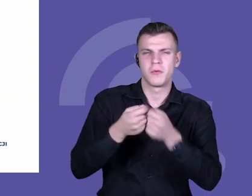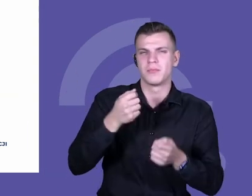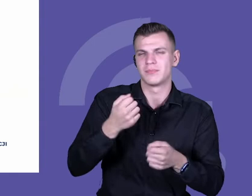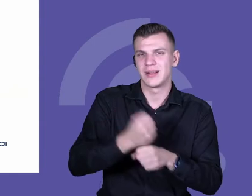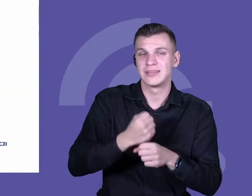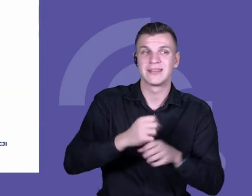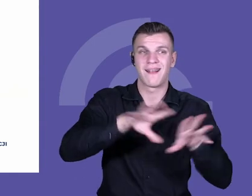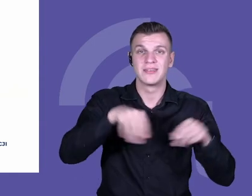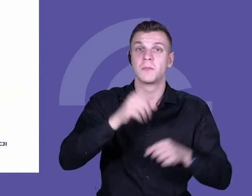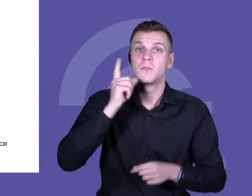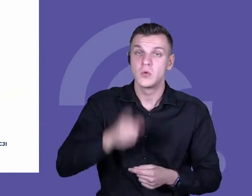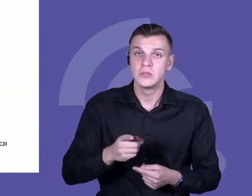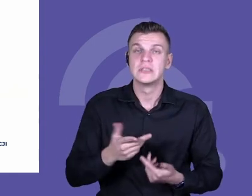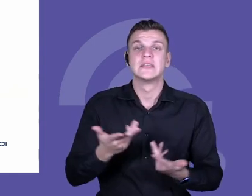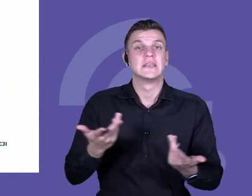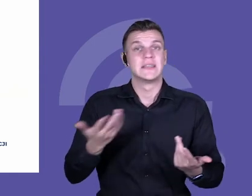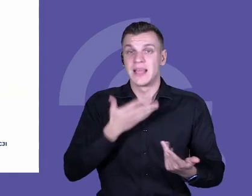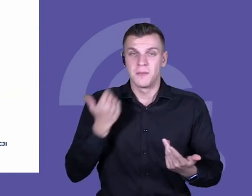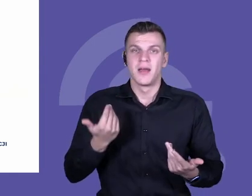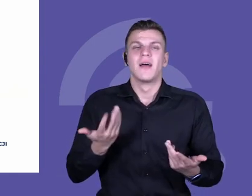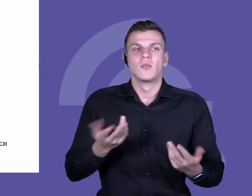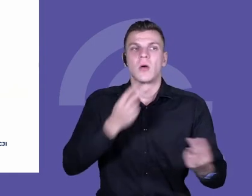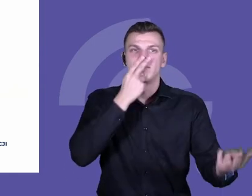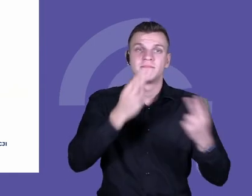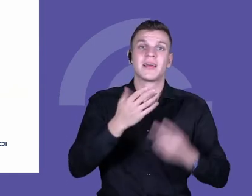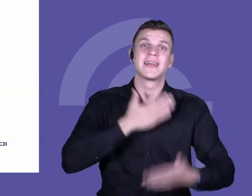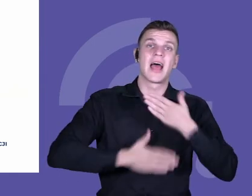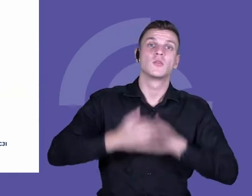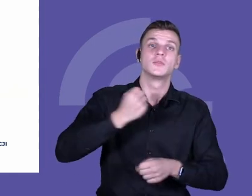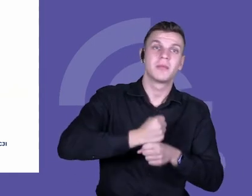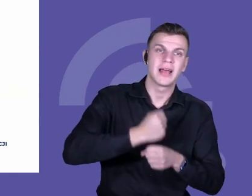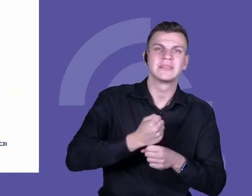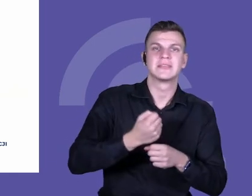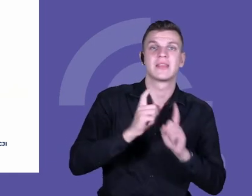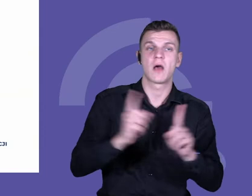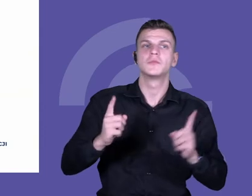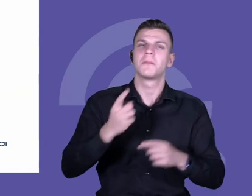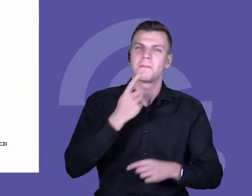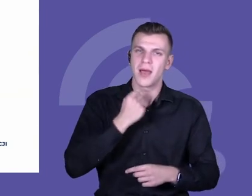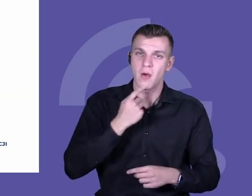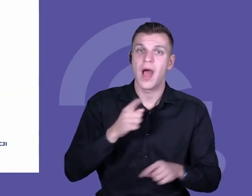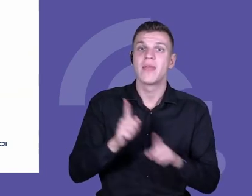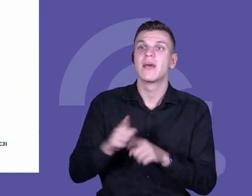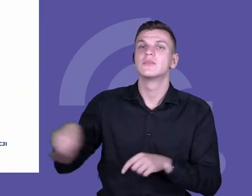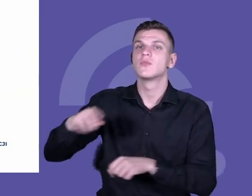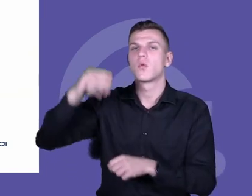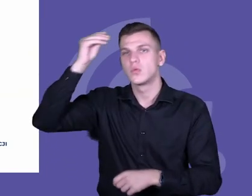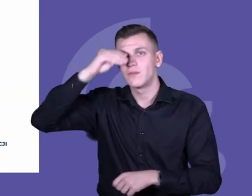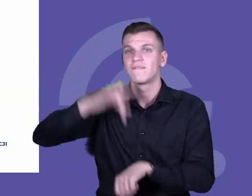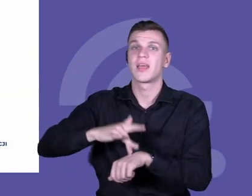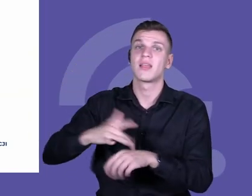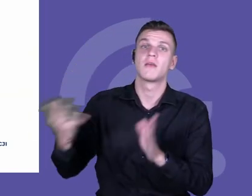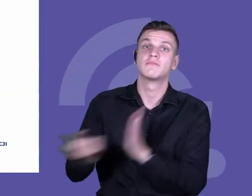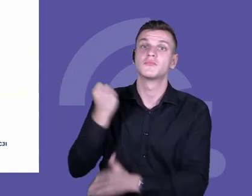widzimy satysfakcji wśród nauczycieli, jak i również osiągnięć uczniów. Również kolejna bariera dla